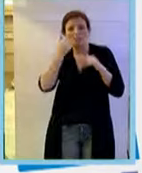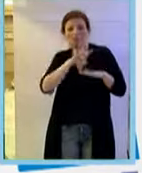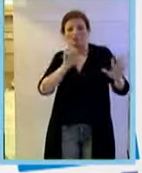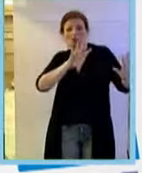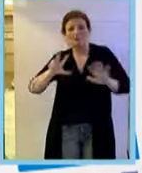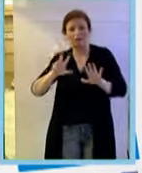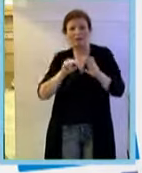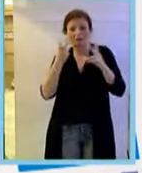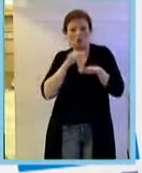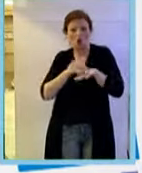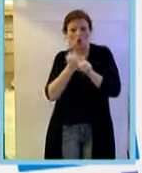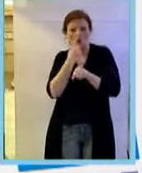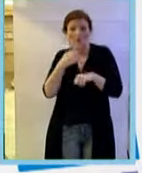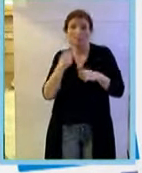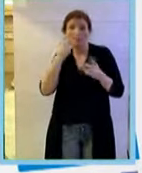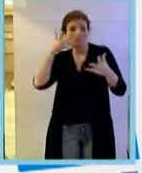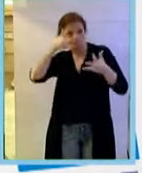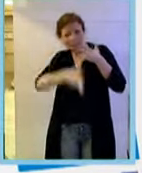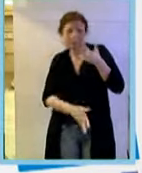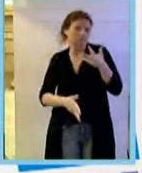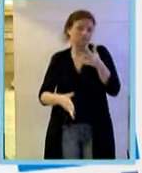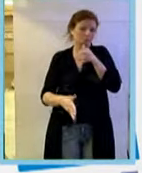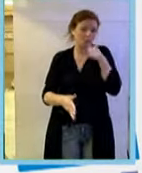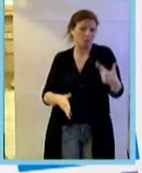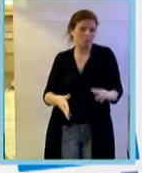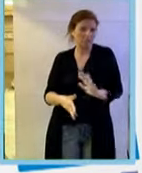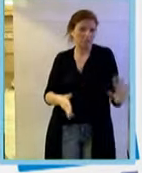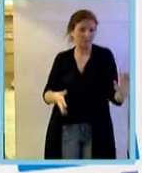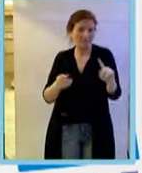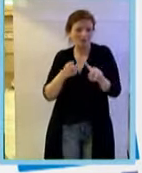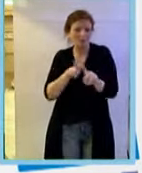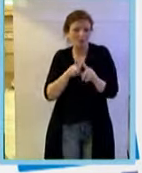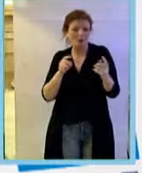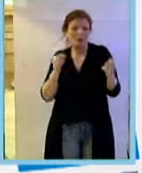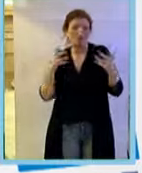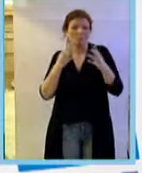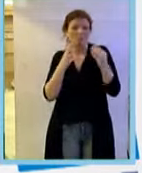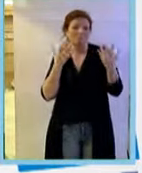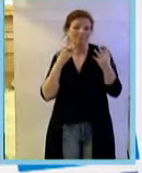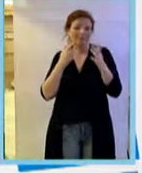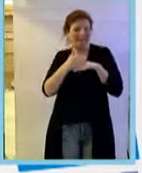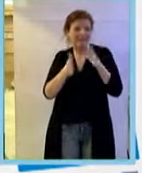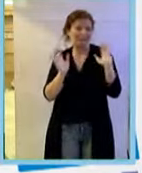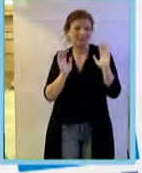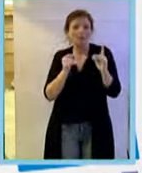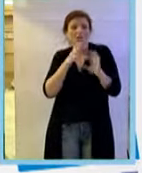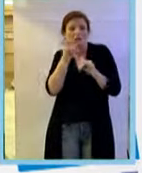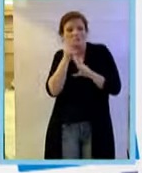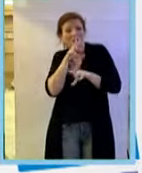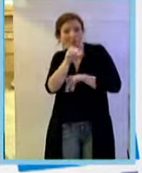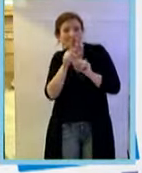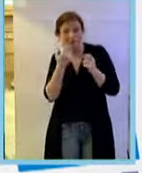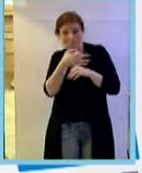questo lavoro. Adesso non cenderò nei dettagli di questa parte, prometto che è abbastanza tardi. Voglio dire che questa molecola